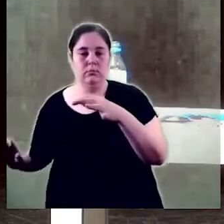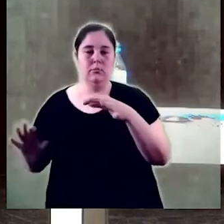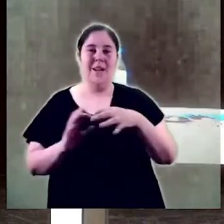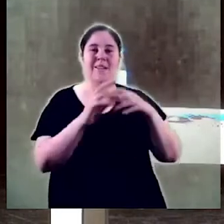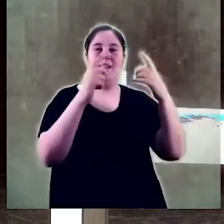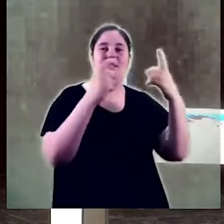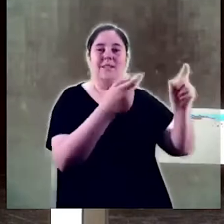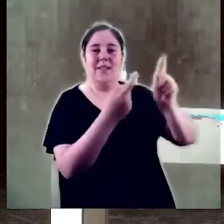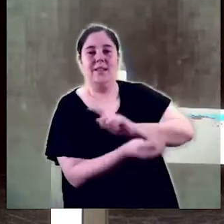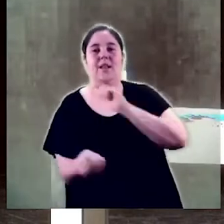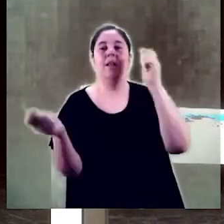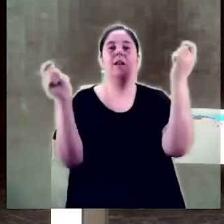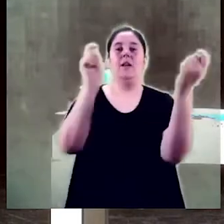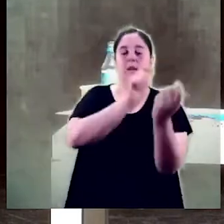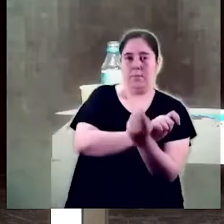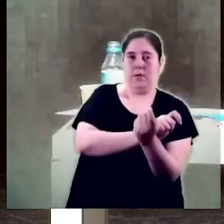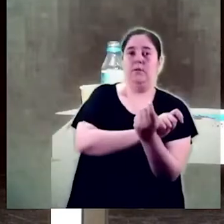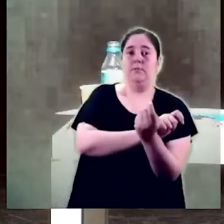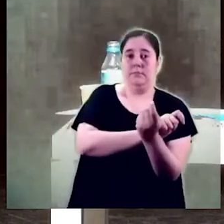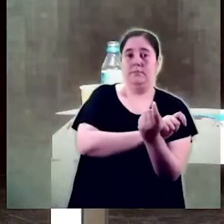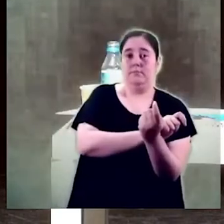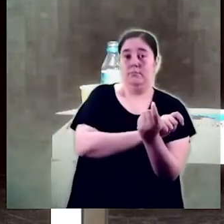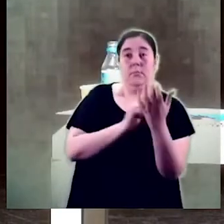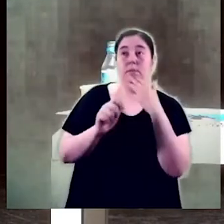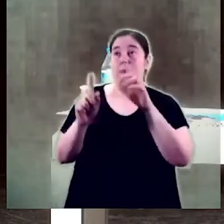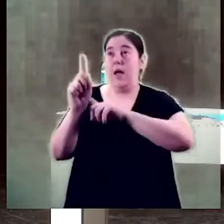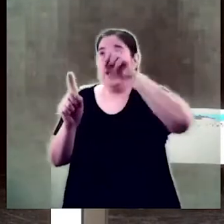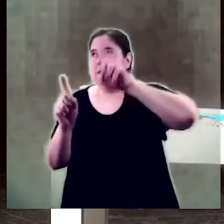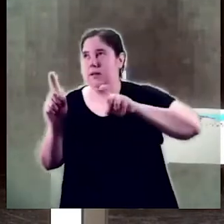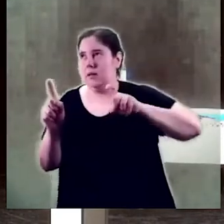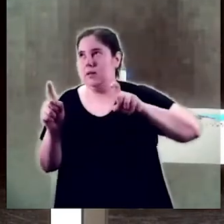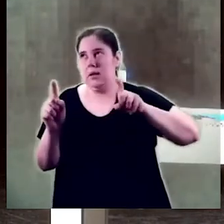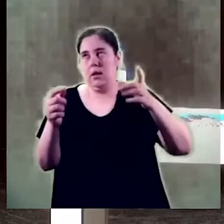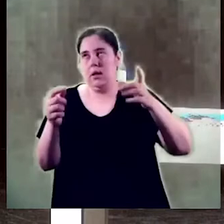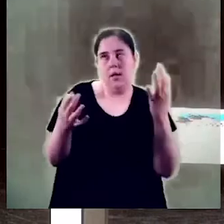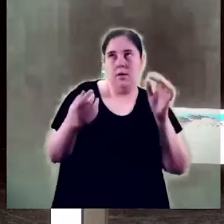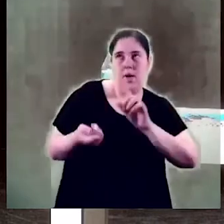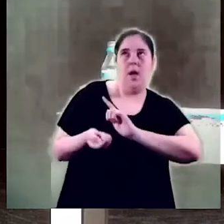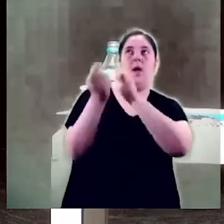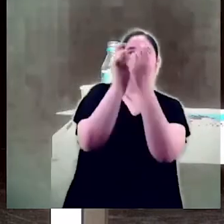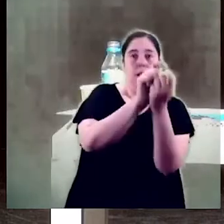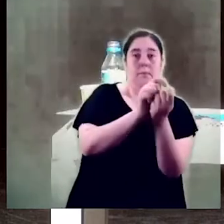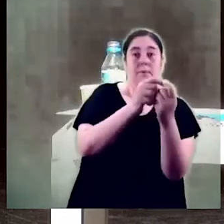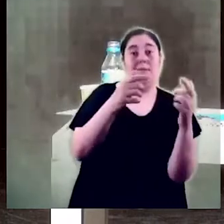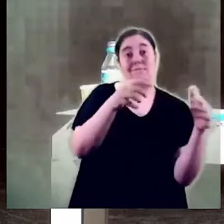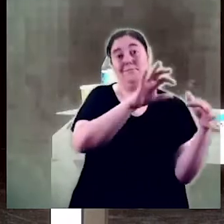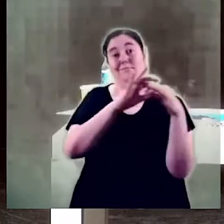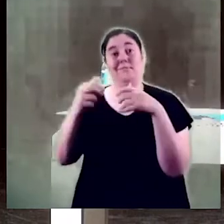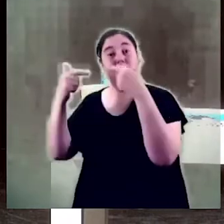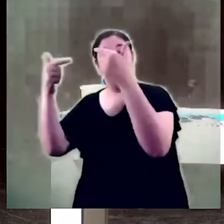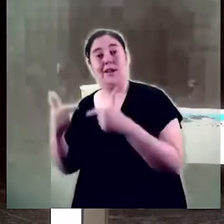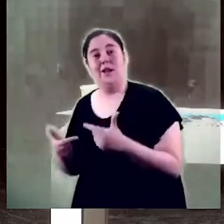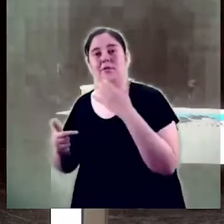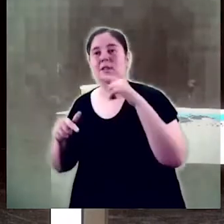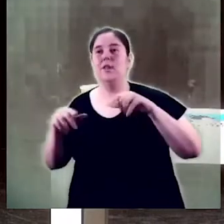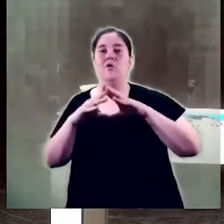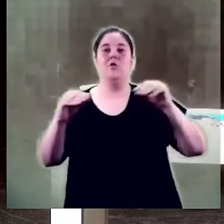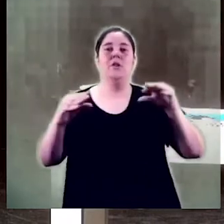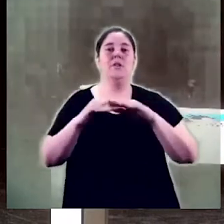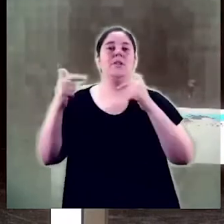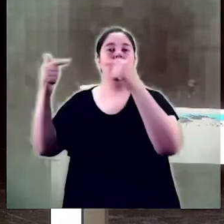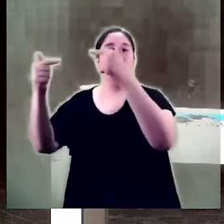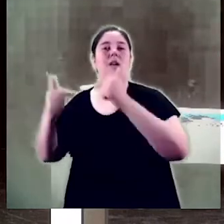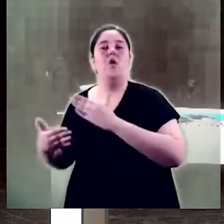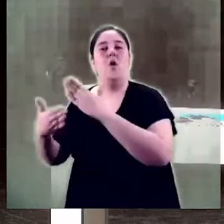canvi que assenyalen, entre d'altres fenòmens, aquestes estadístiques. Apostar des de la universitat per un grau en